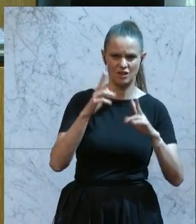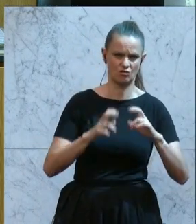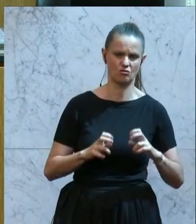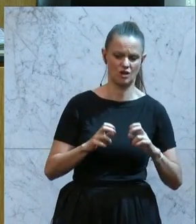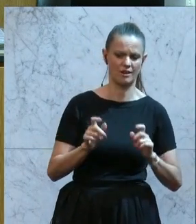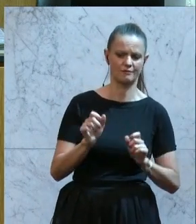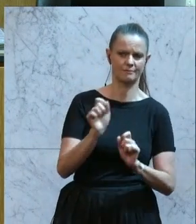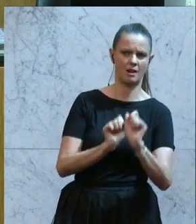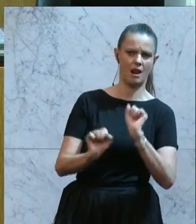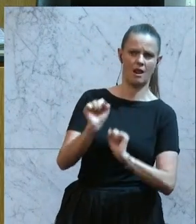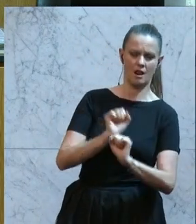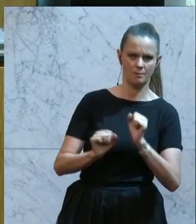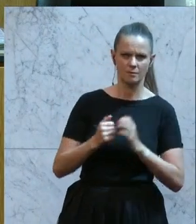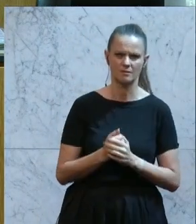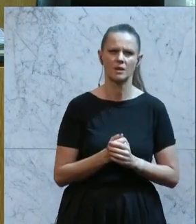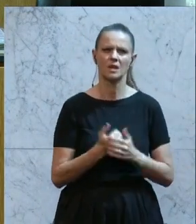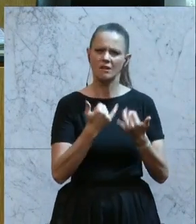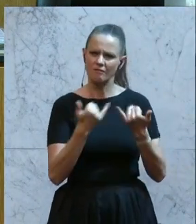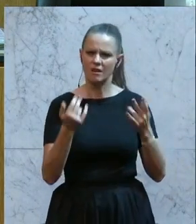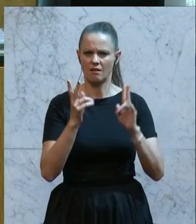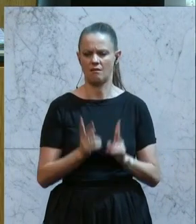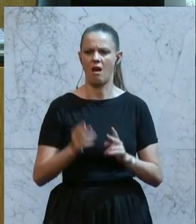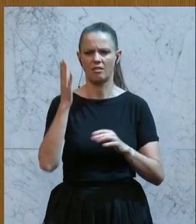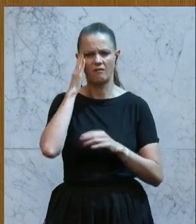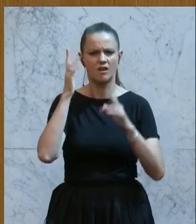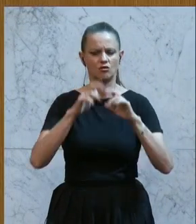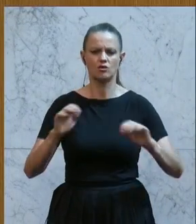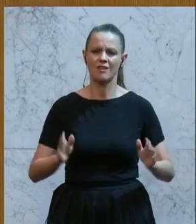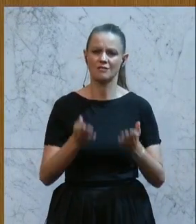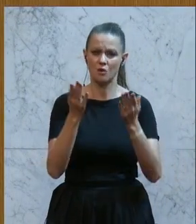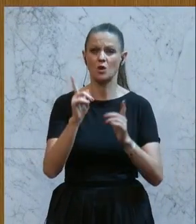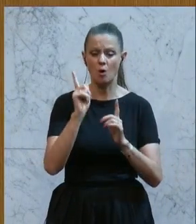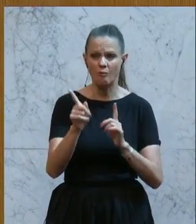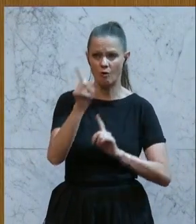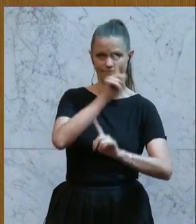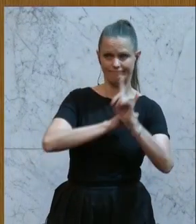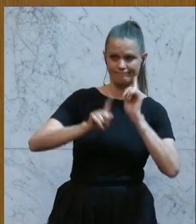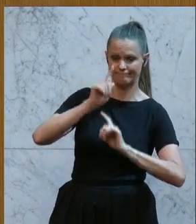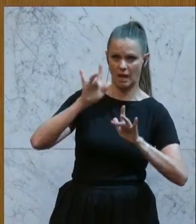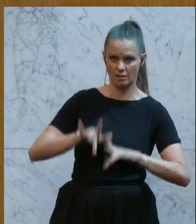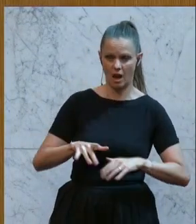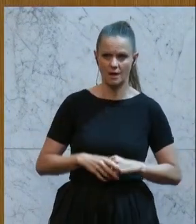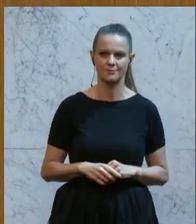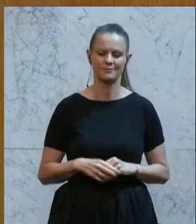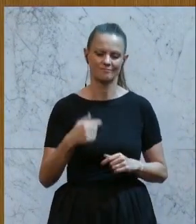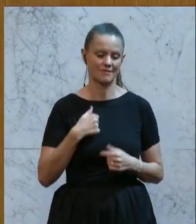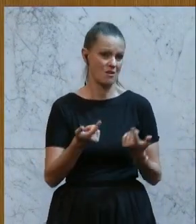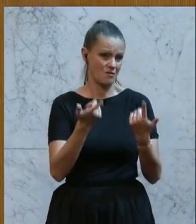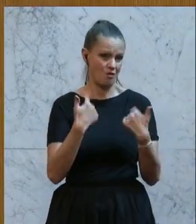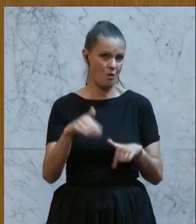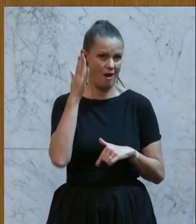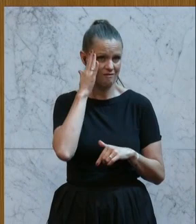Forschung trotz anhaltender Wissenschaftskeptis zu fördern? Ja, sehr geehrter Herr Abgeordneter, nachdem ich selber ja aus der Wissenschaft